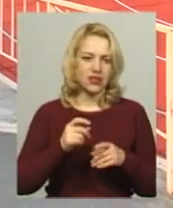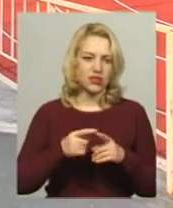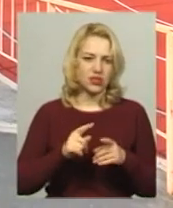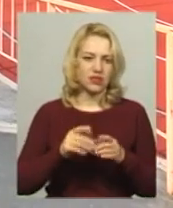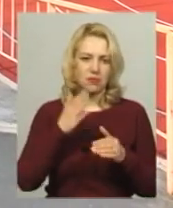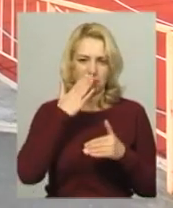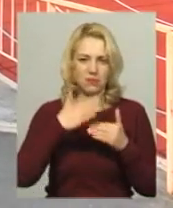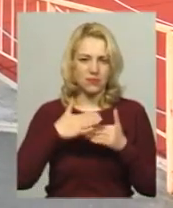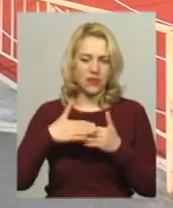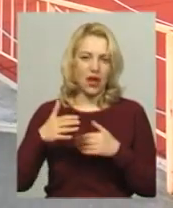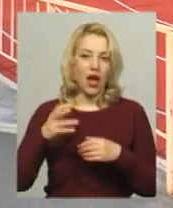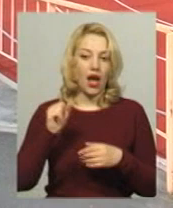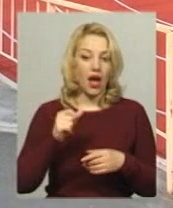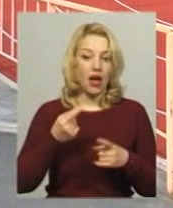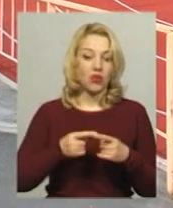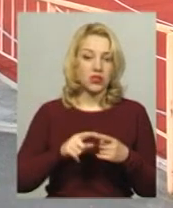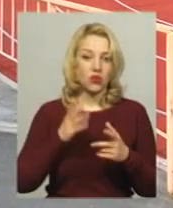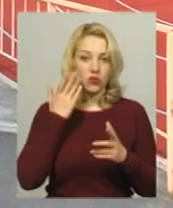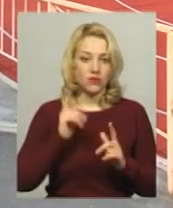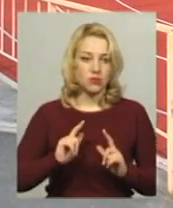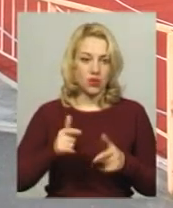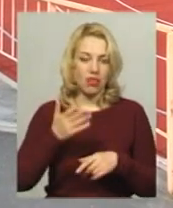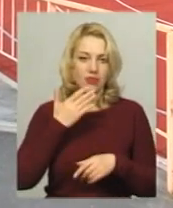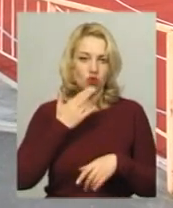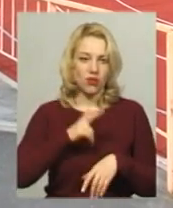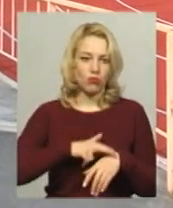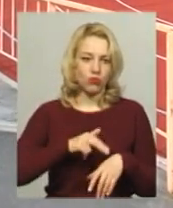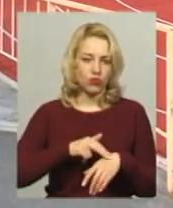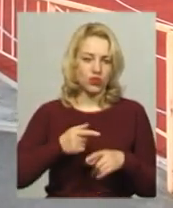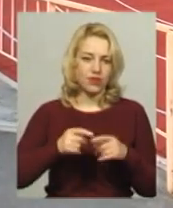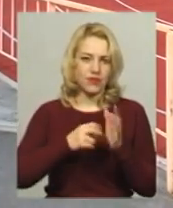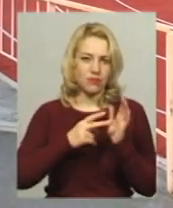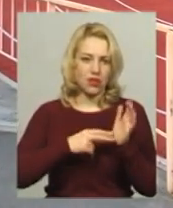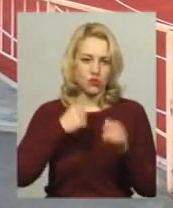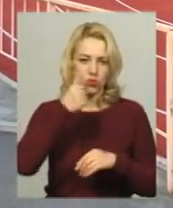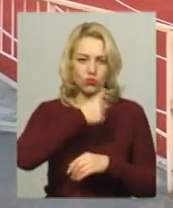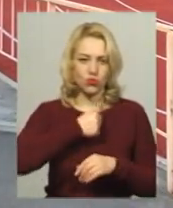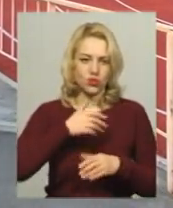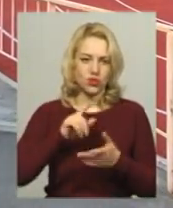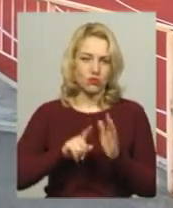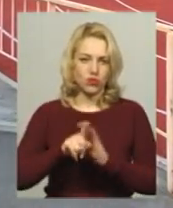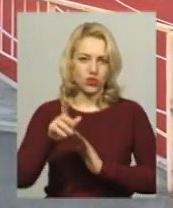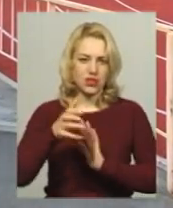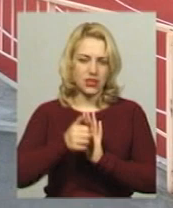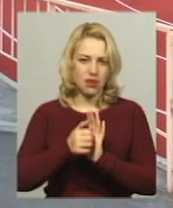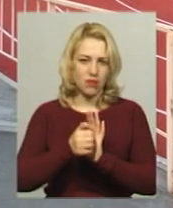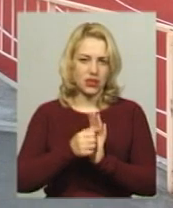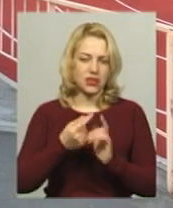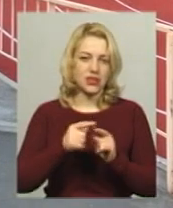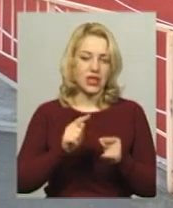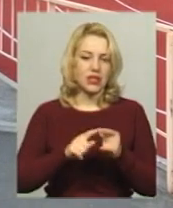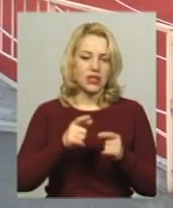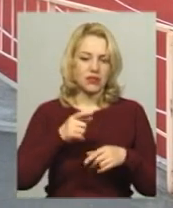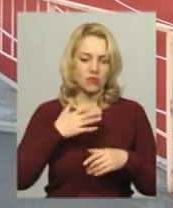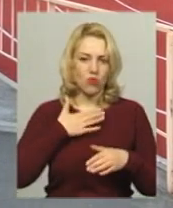дистанції були. А оце вже, коли вступила до лава функціональної поліції в 2017 році, вже почала займатися, продовжила своє хобі, це легка